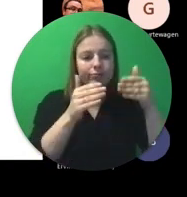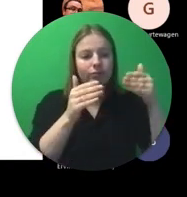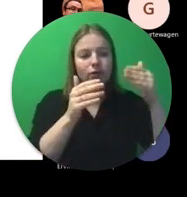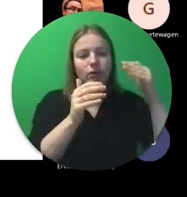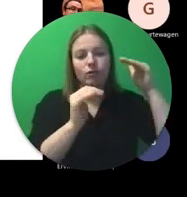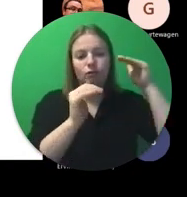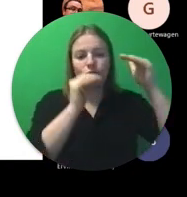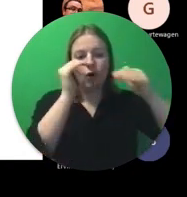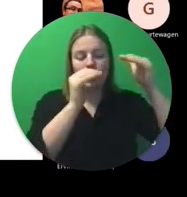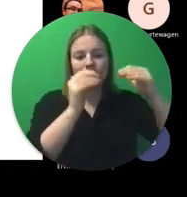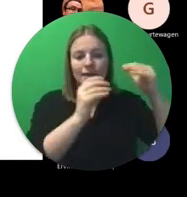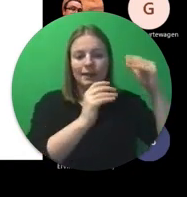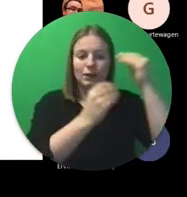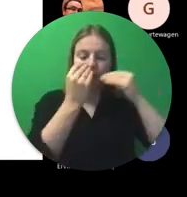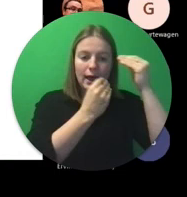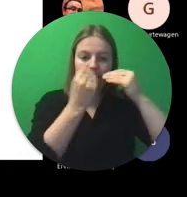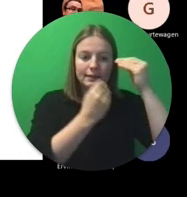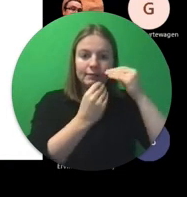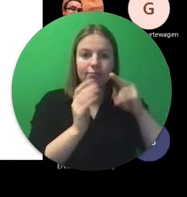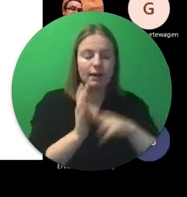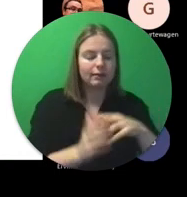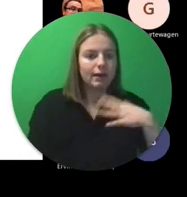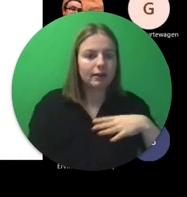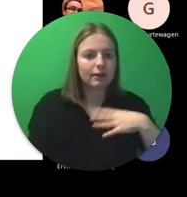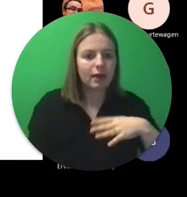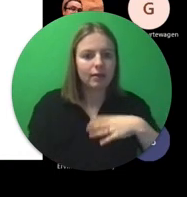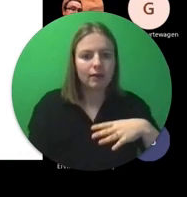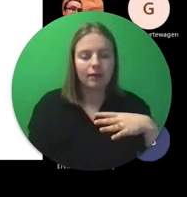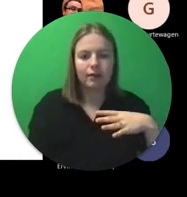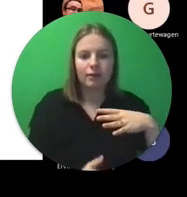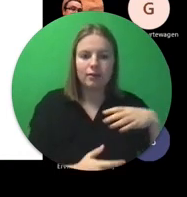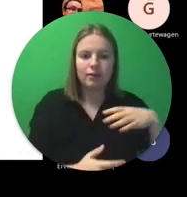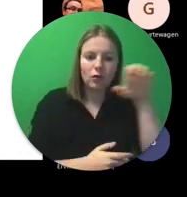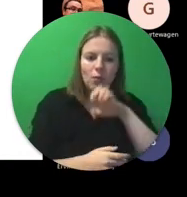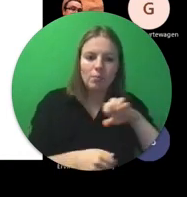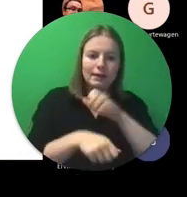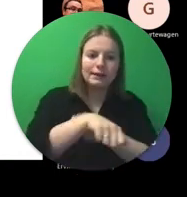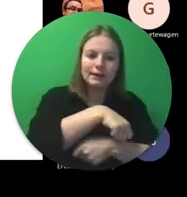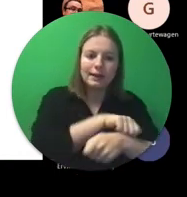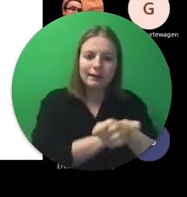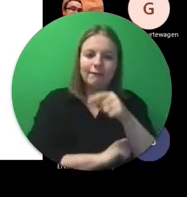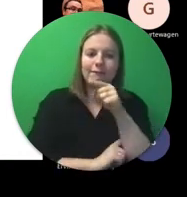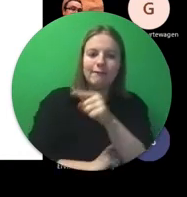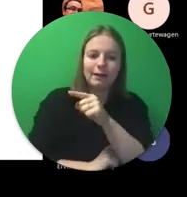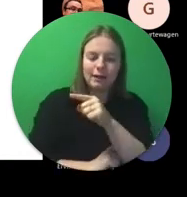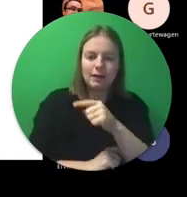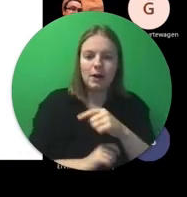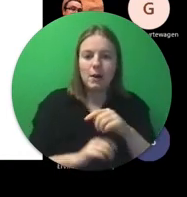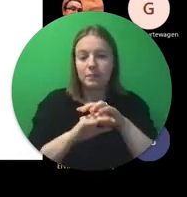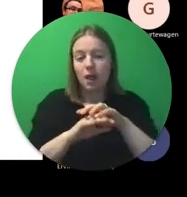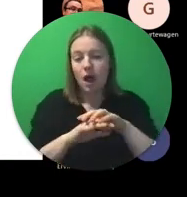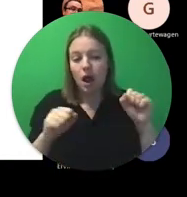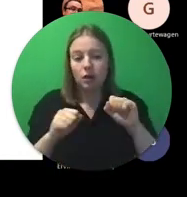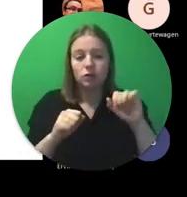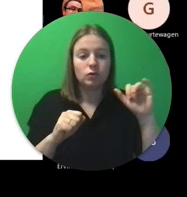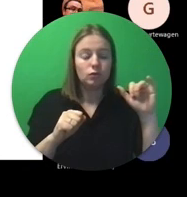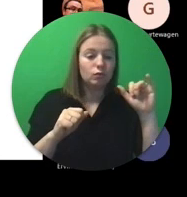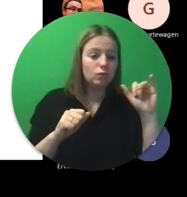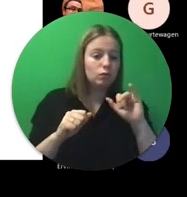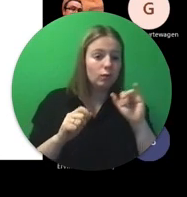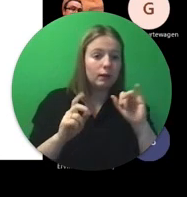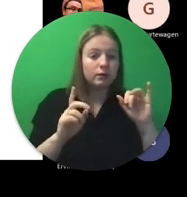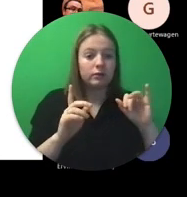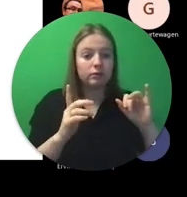is dit ook een zeer interessant Europees initiatief, om alles wat er gebeurt, om op de hoogte te